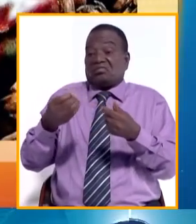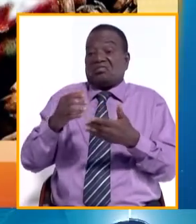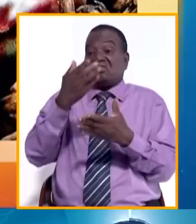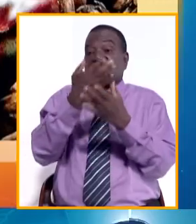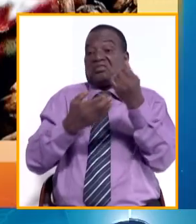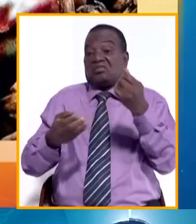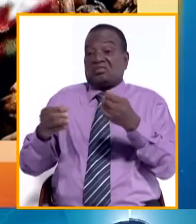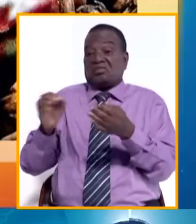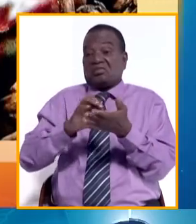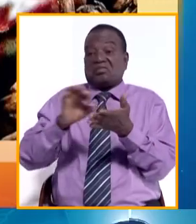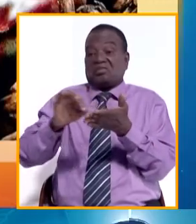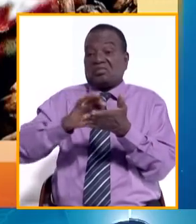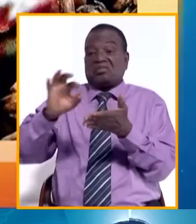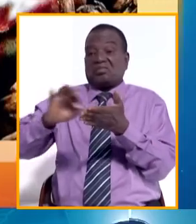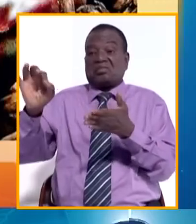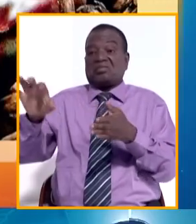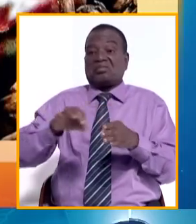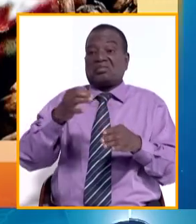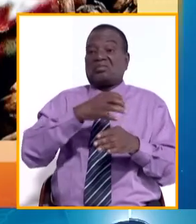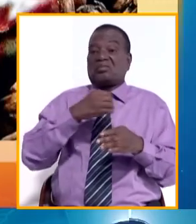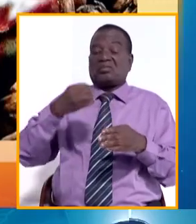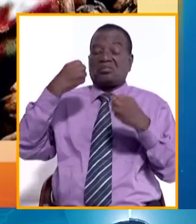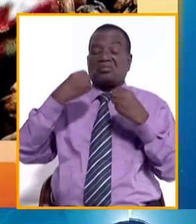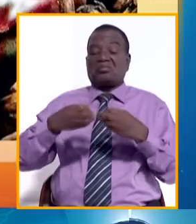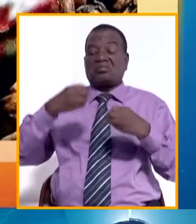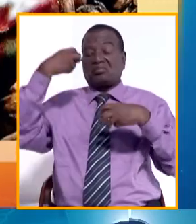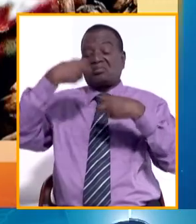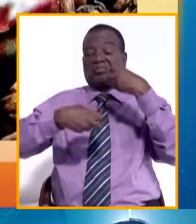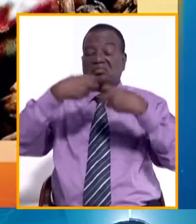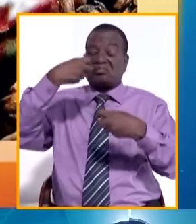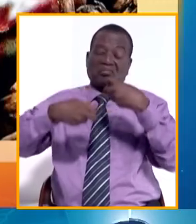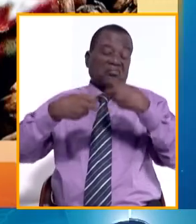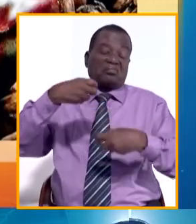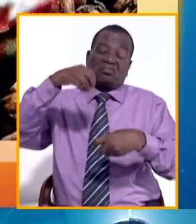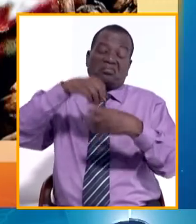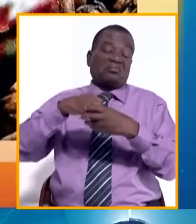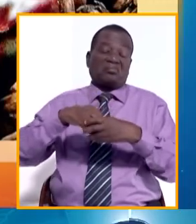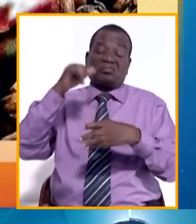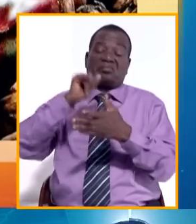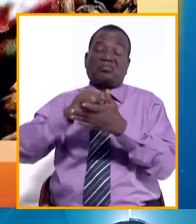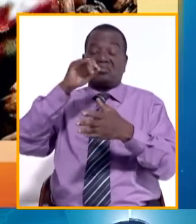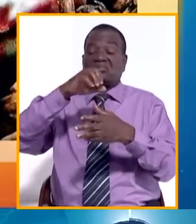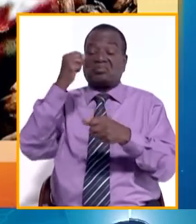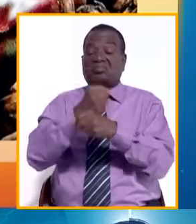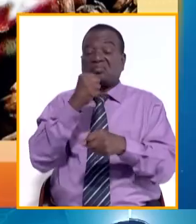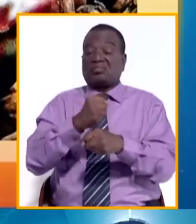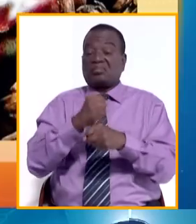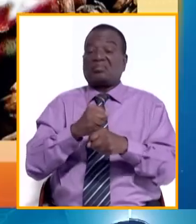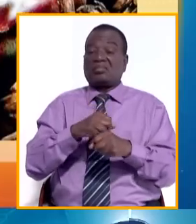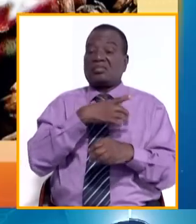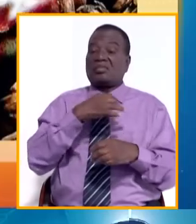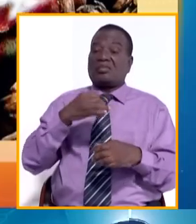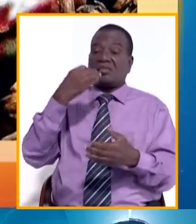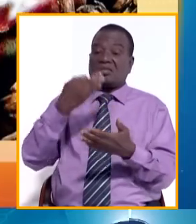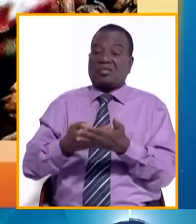comptabilité. Autant de problèmes qui empêchent leur financement par les institutions de microfinance, dans la recherche de pistes de solutions, les fonds